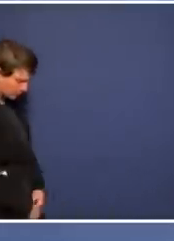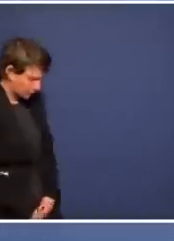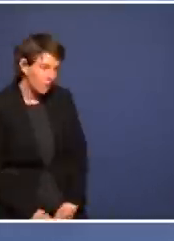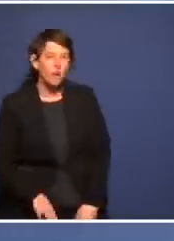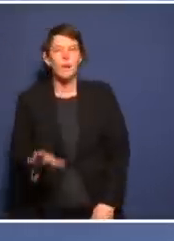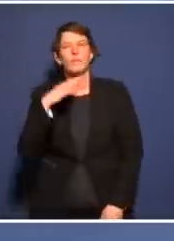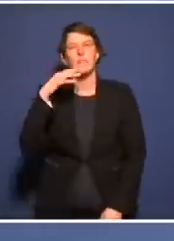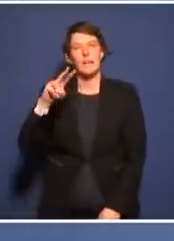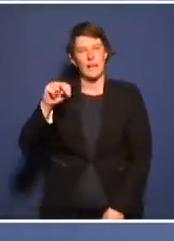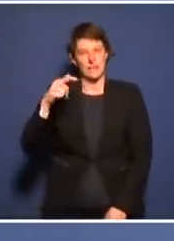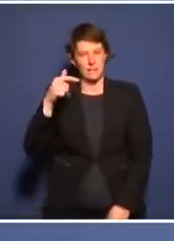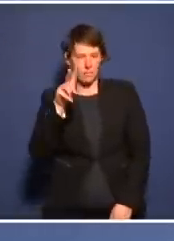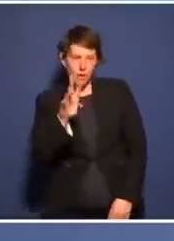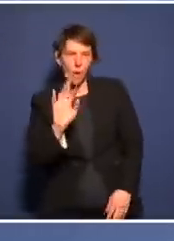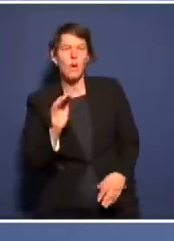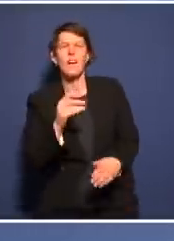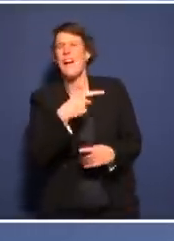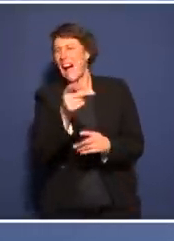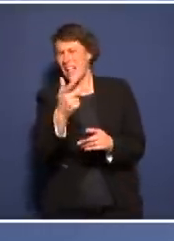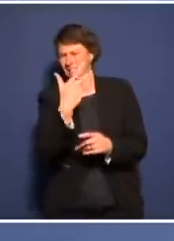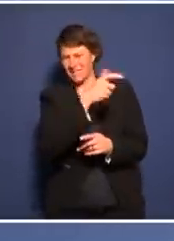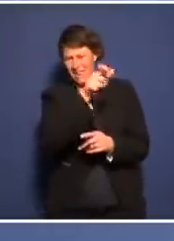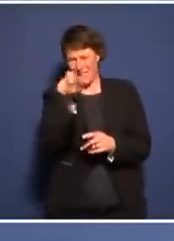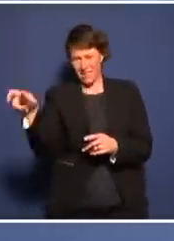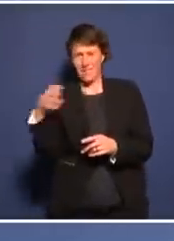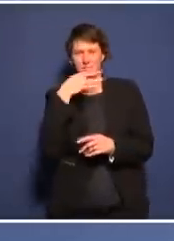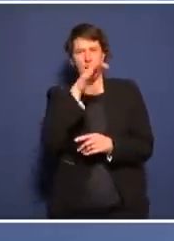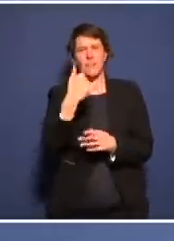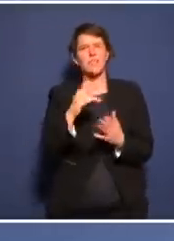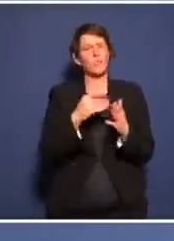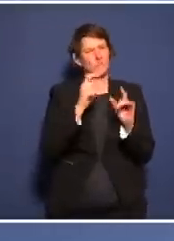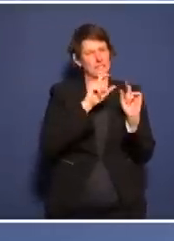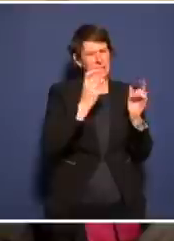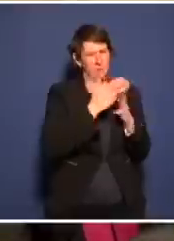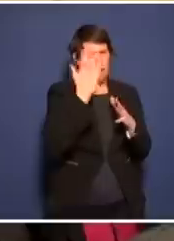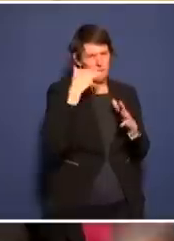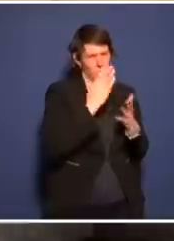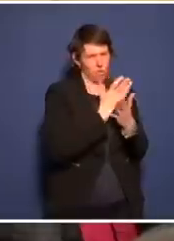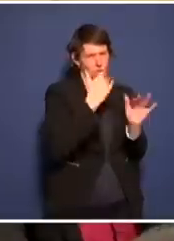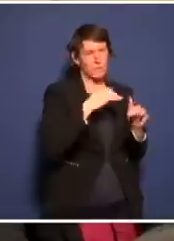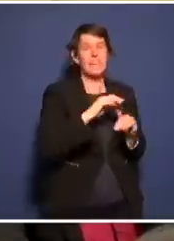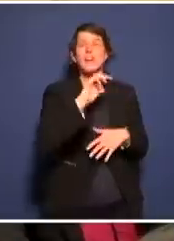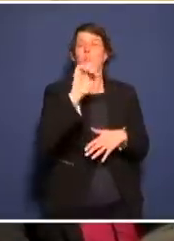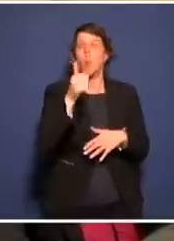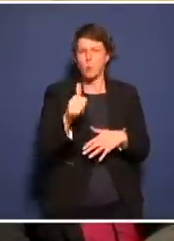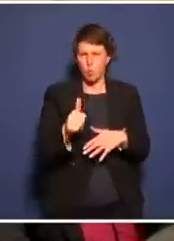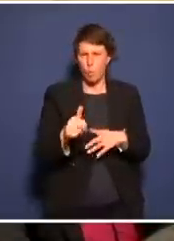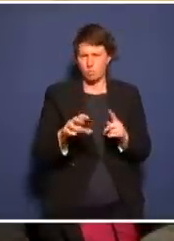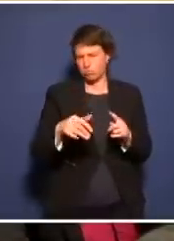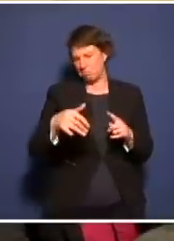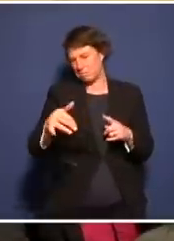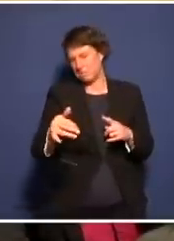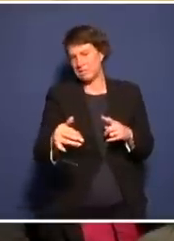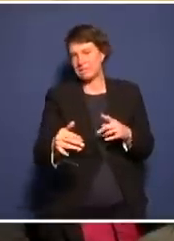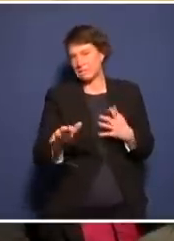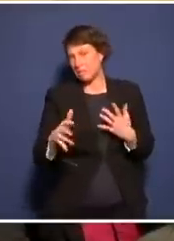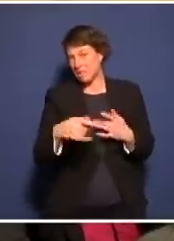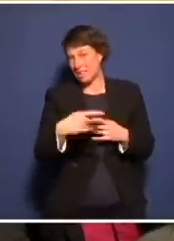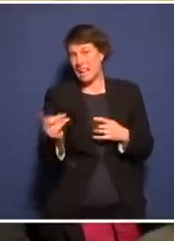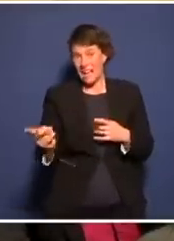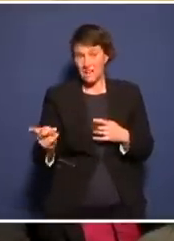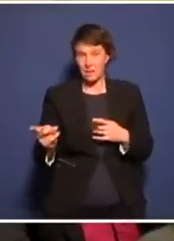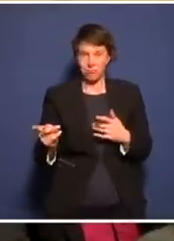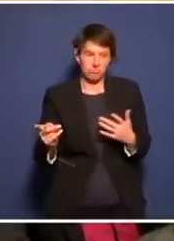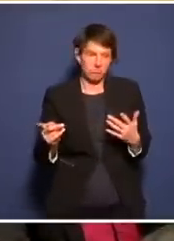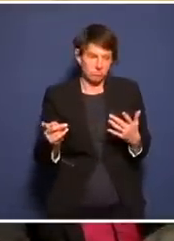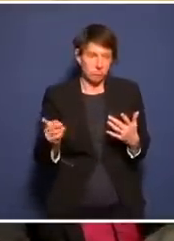Frage an alle drei, weil alle drei das Thema anfangs auch schon mal angerissen hatten. Bei den Prognosen, dass wir uns ja in der nächsten Zeit vermutlich alle in Deutschland über kurz